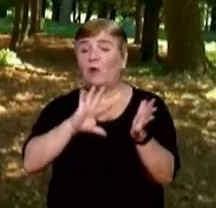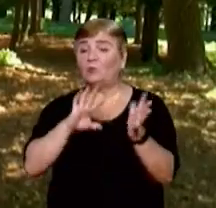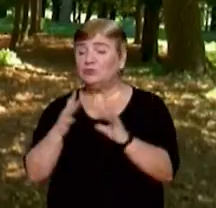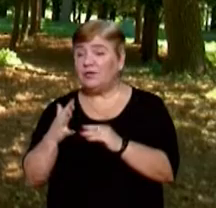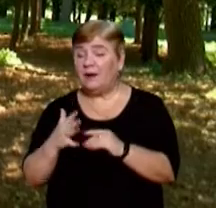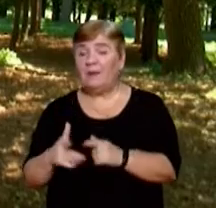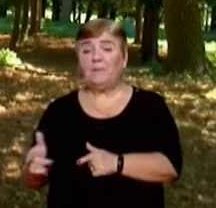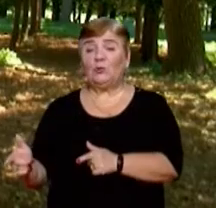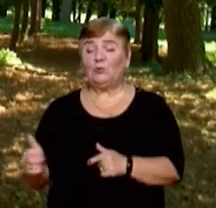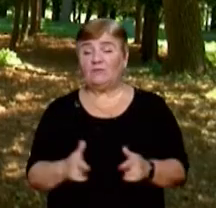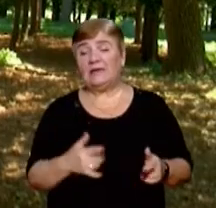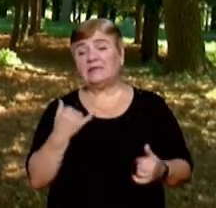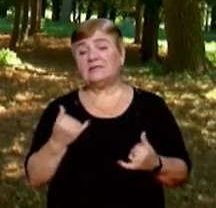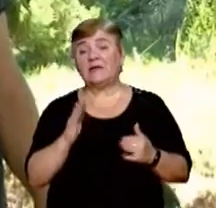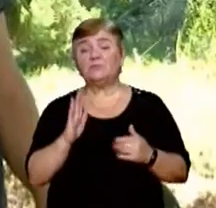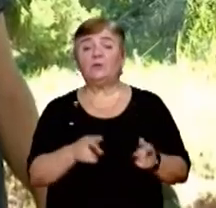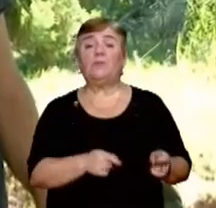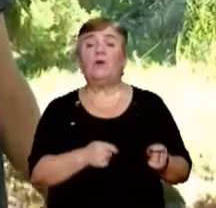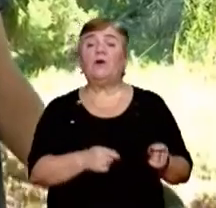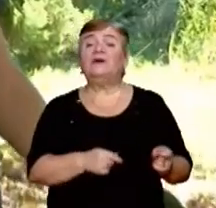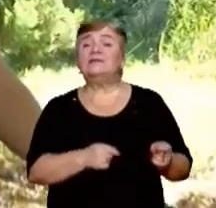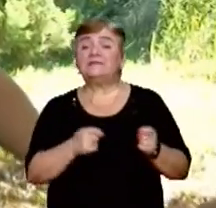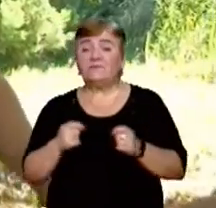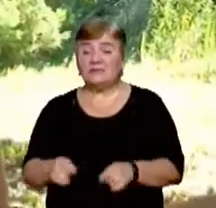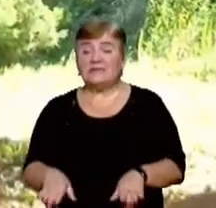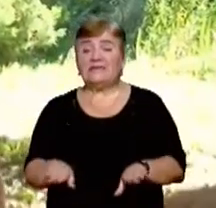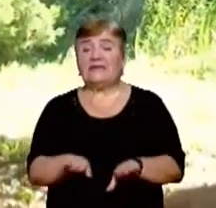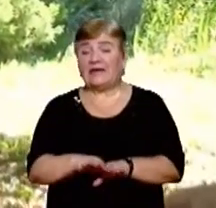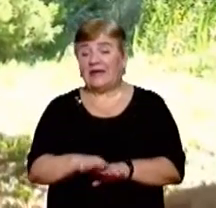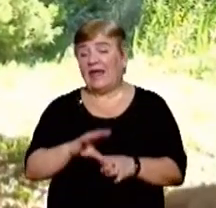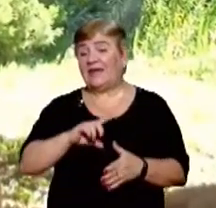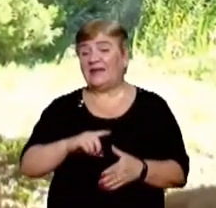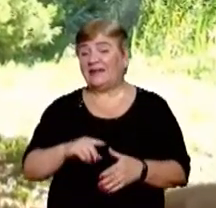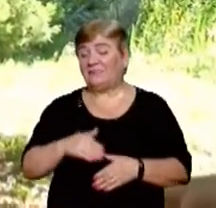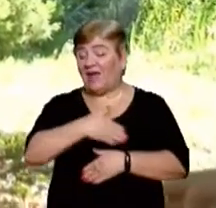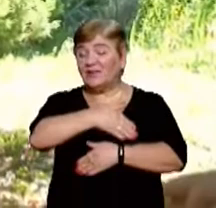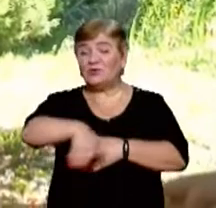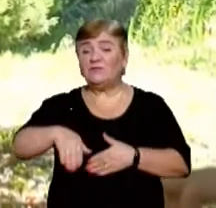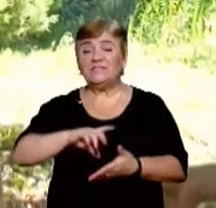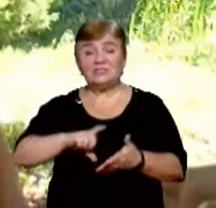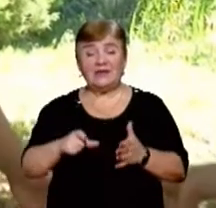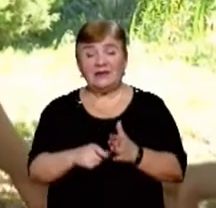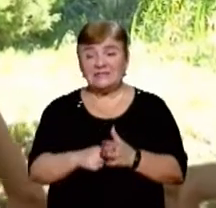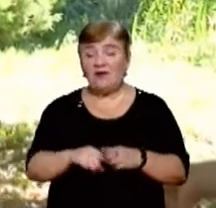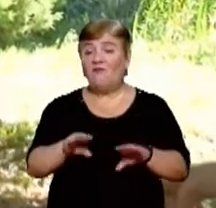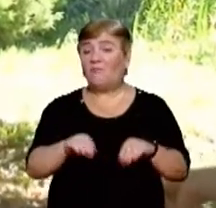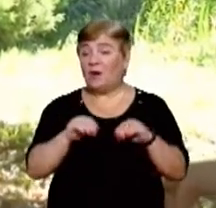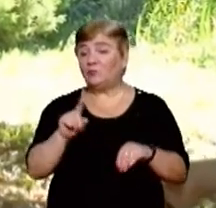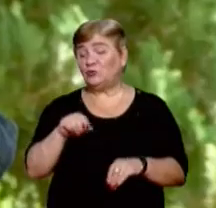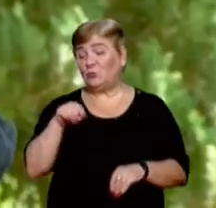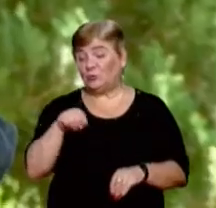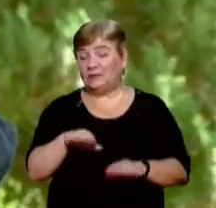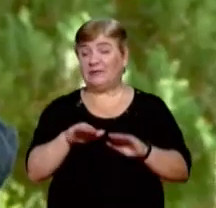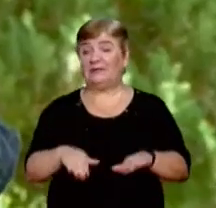підготували. Ми зараз будемо завозити це і робити такий зовнішній клас в парку, для того, щоб діти могли тут